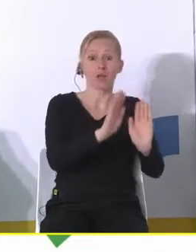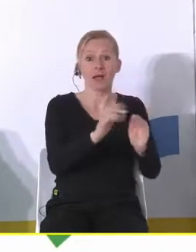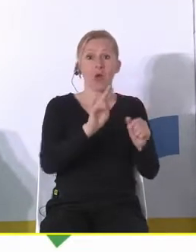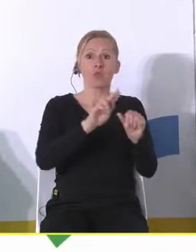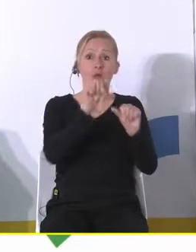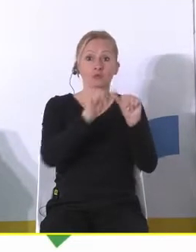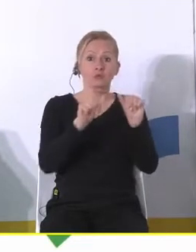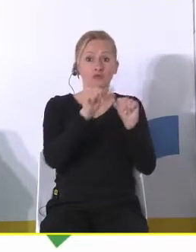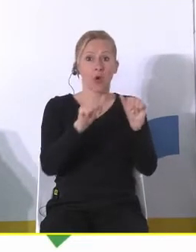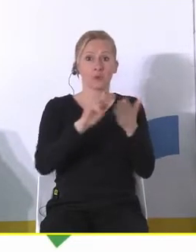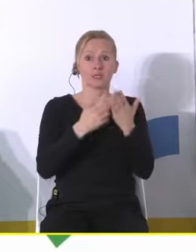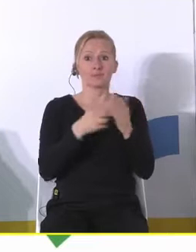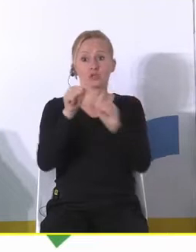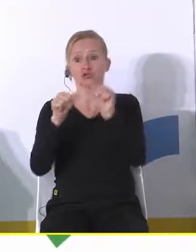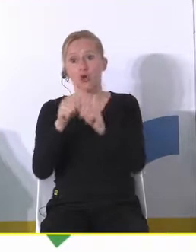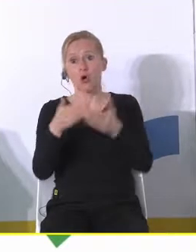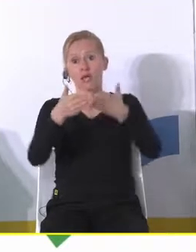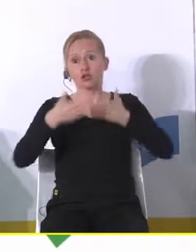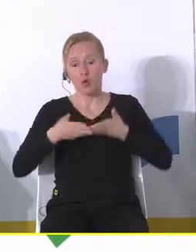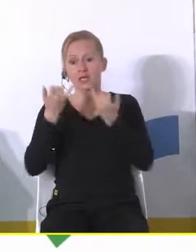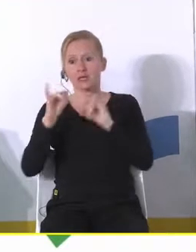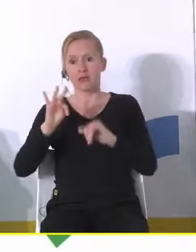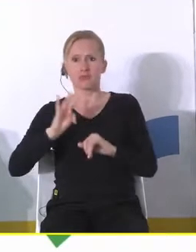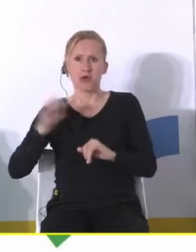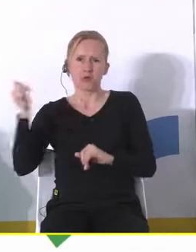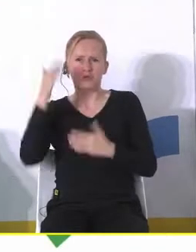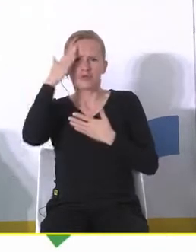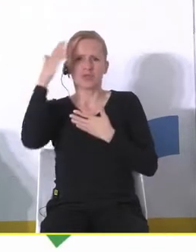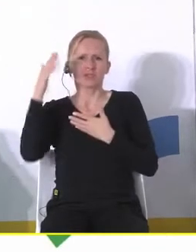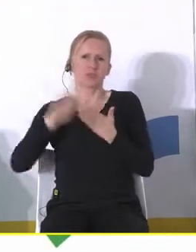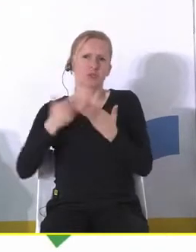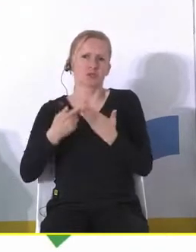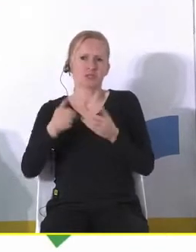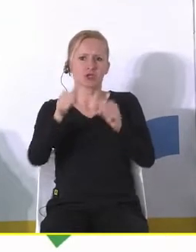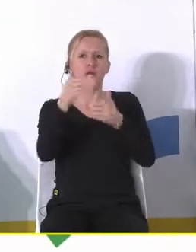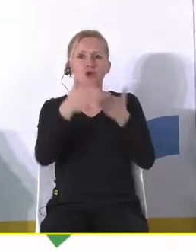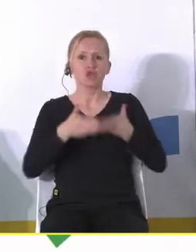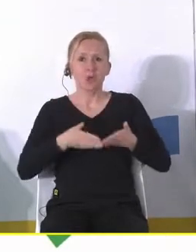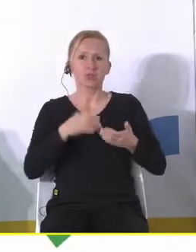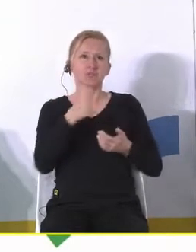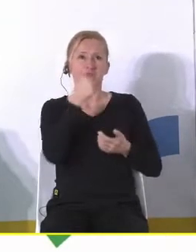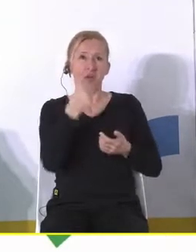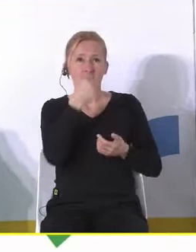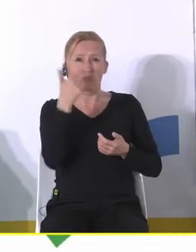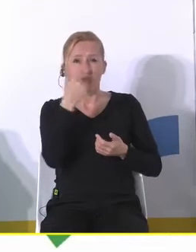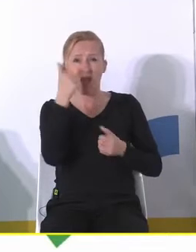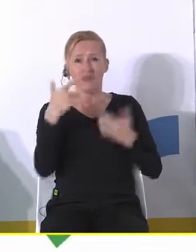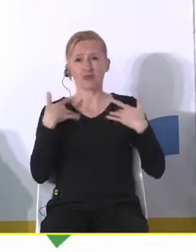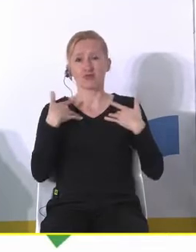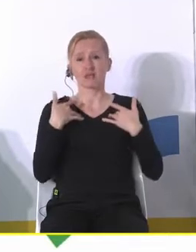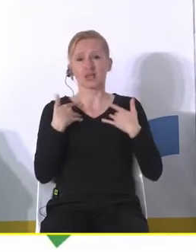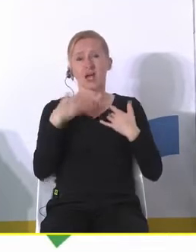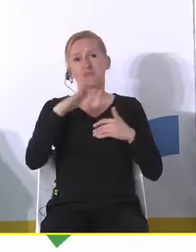żłobki o przedszkola to muszą mieć świadomość że tak naprawdę żłobki to jest rok, dwa lata życia dziecka